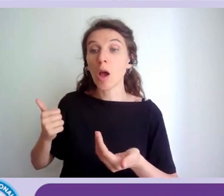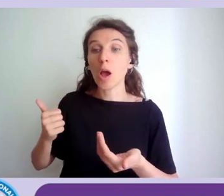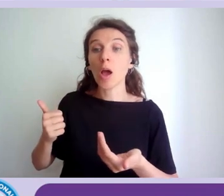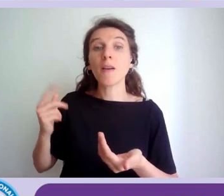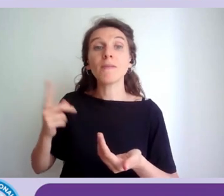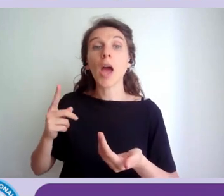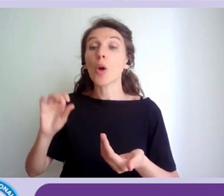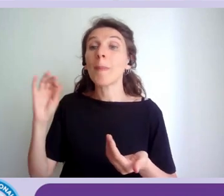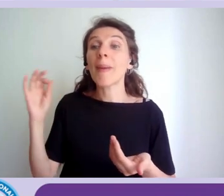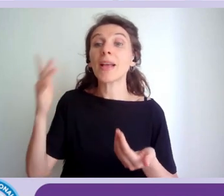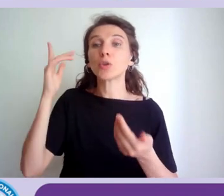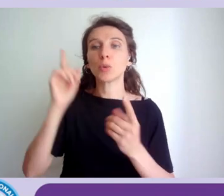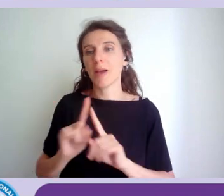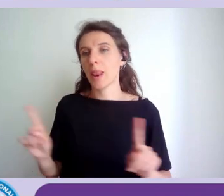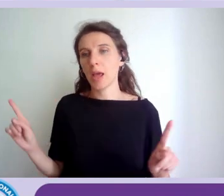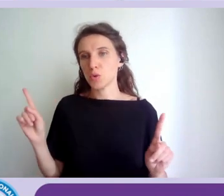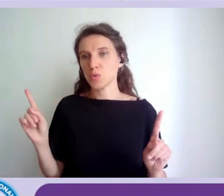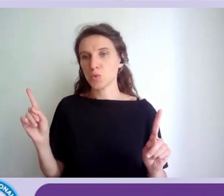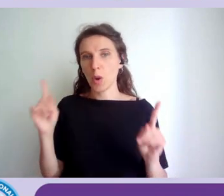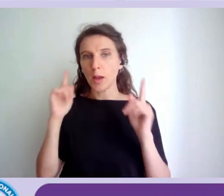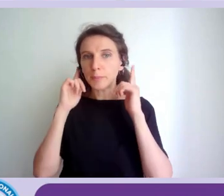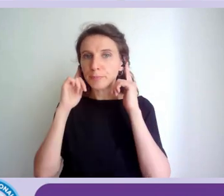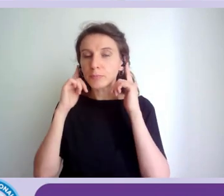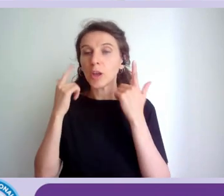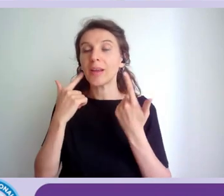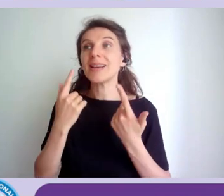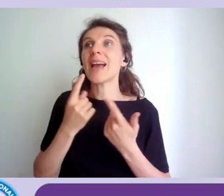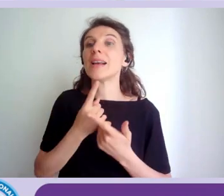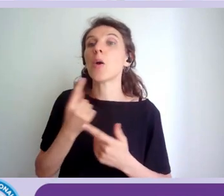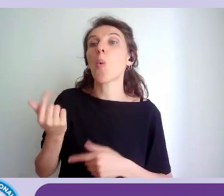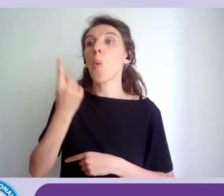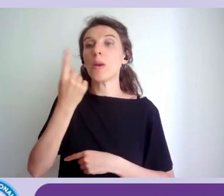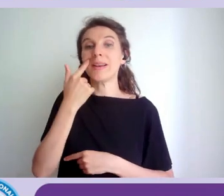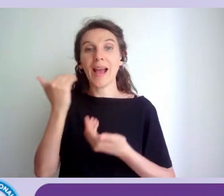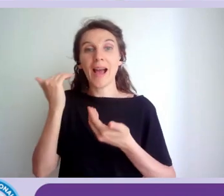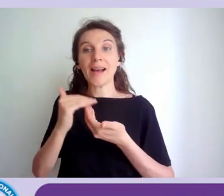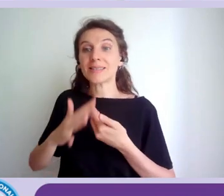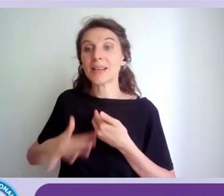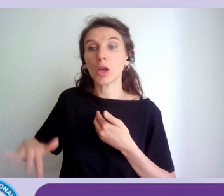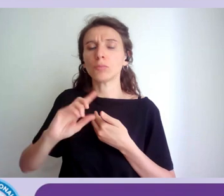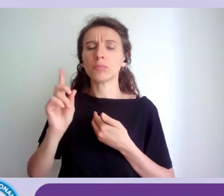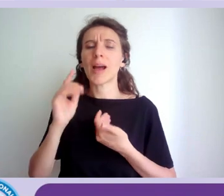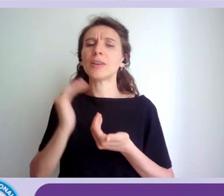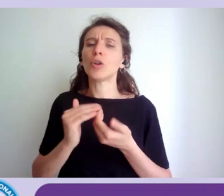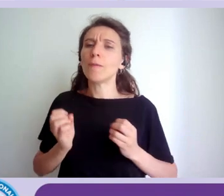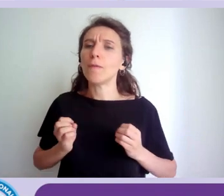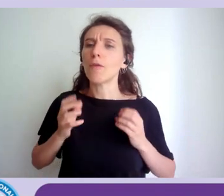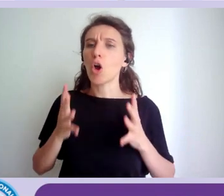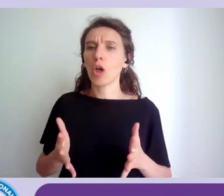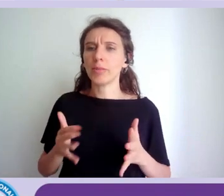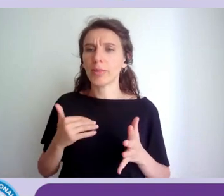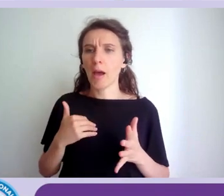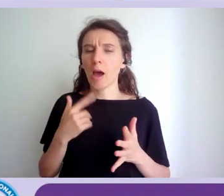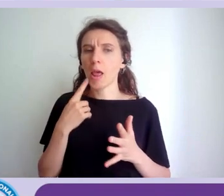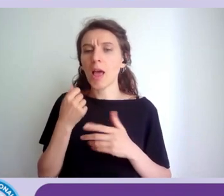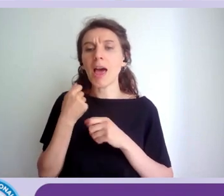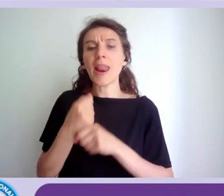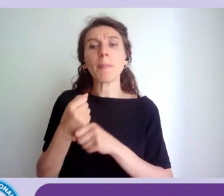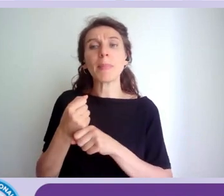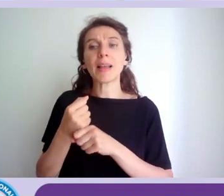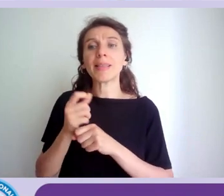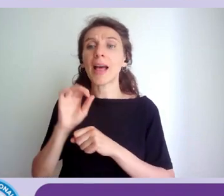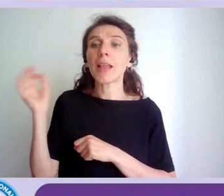del settore quindi le associazioni sono volontarie senza nessun vincolo di rappresentanza esclusiva